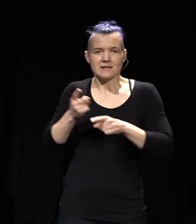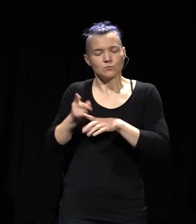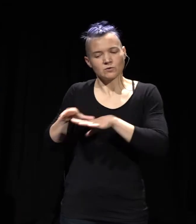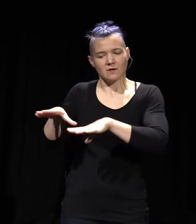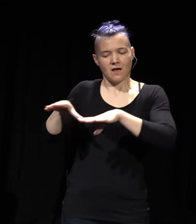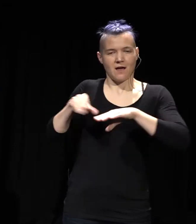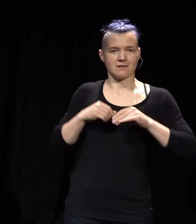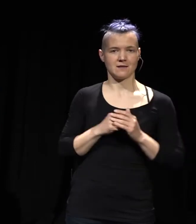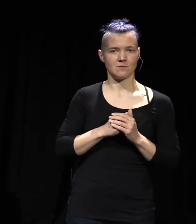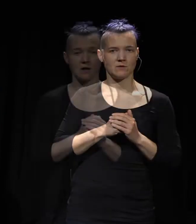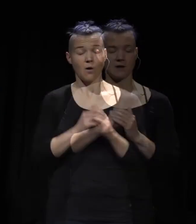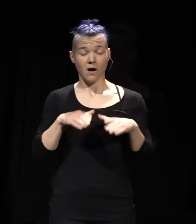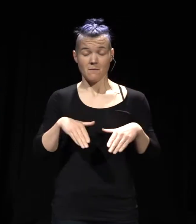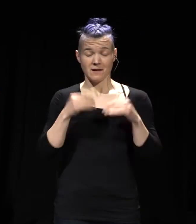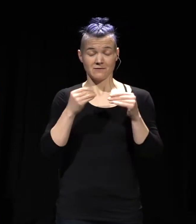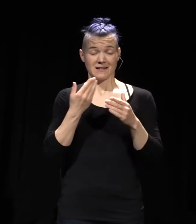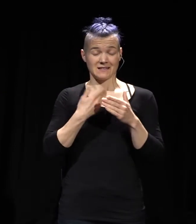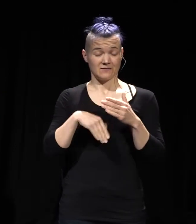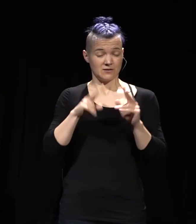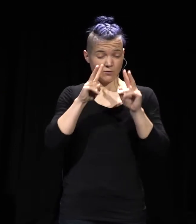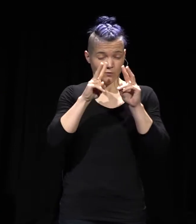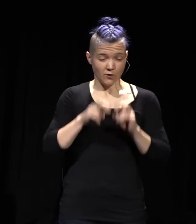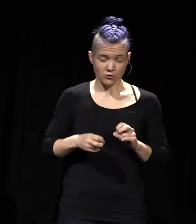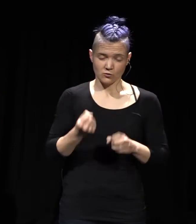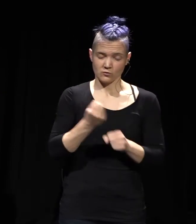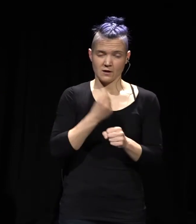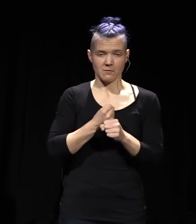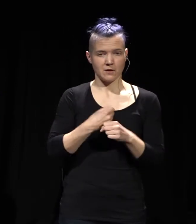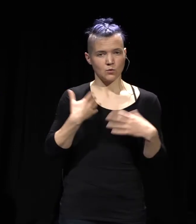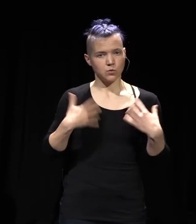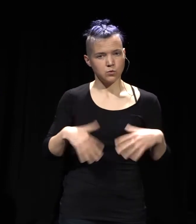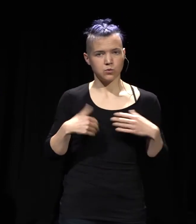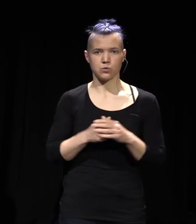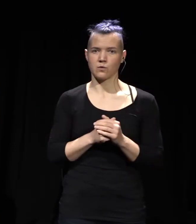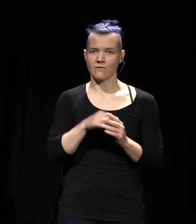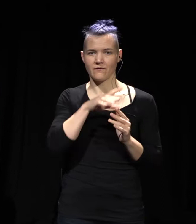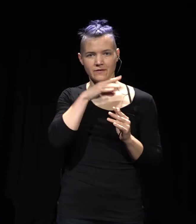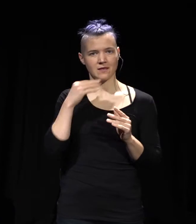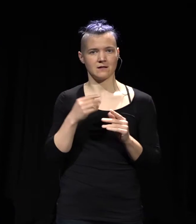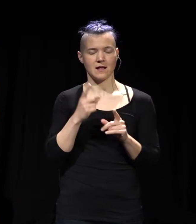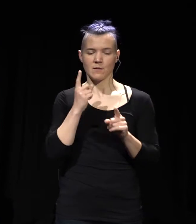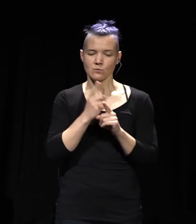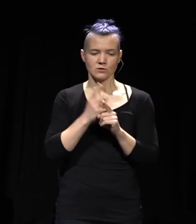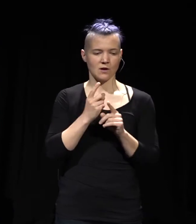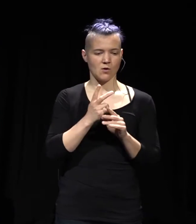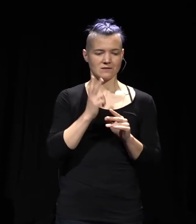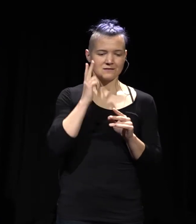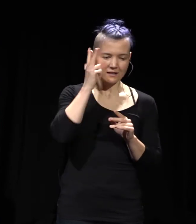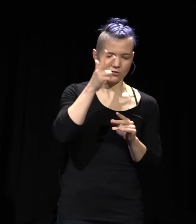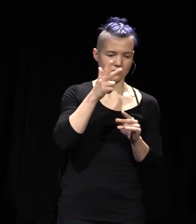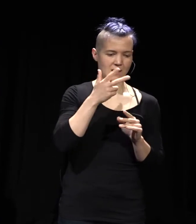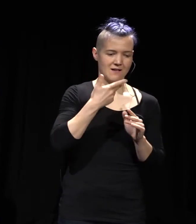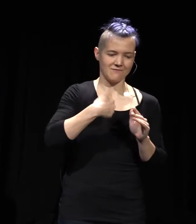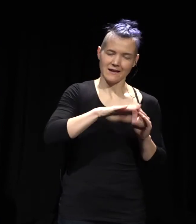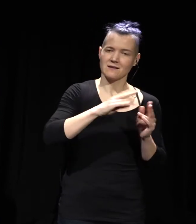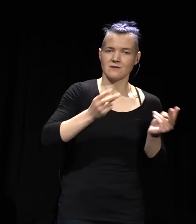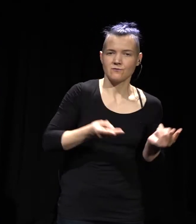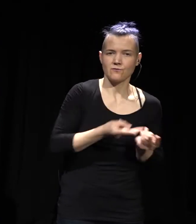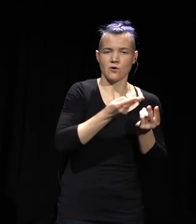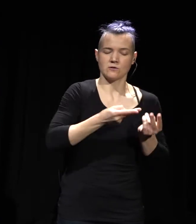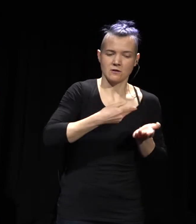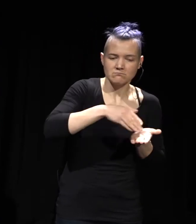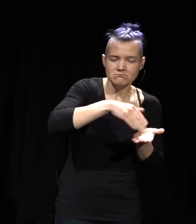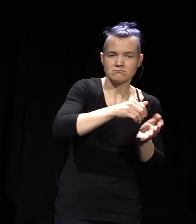contemporary culture. And we may talk about this later. There is need for dedicated cultural policies and